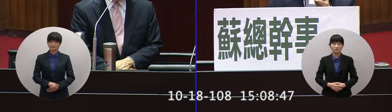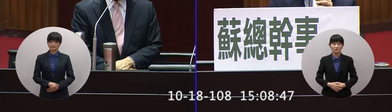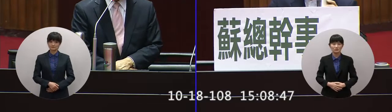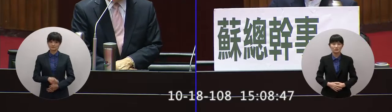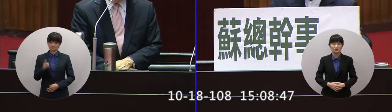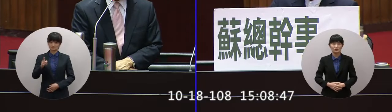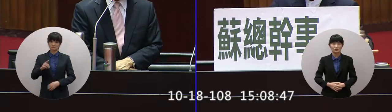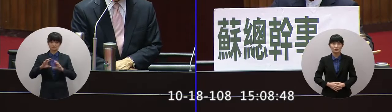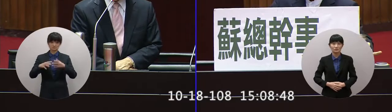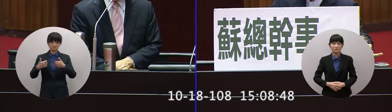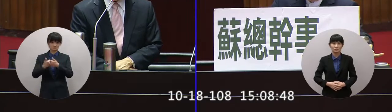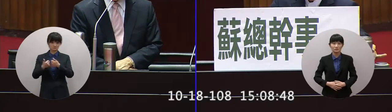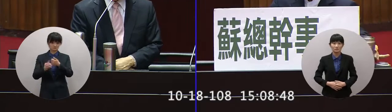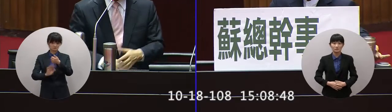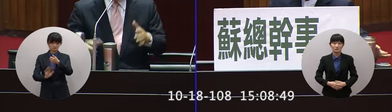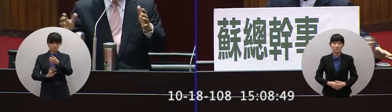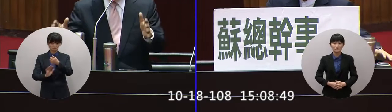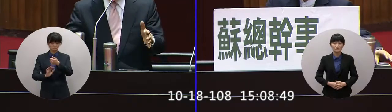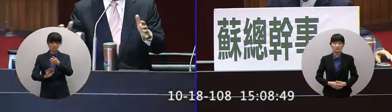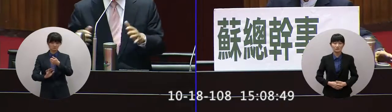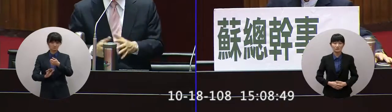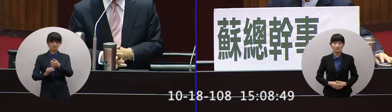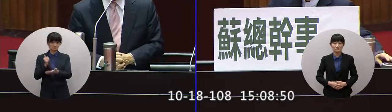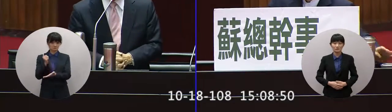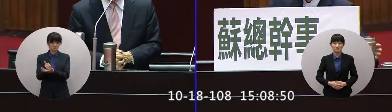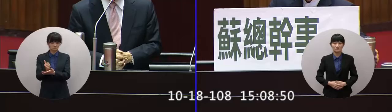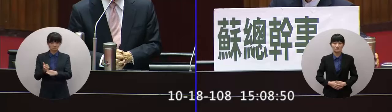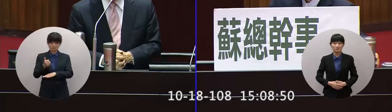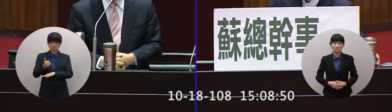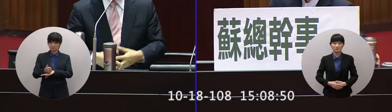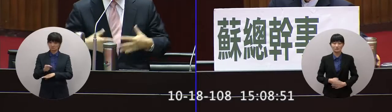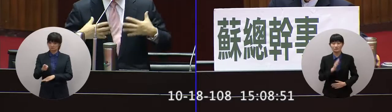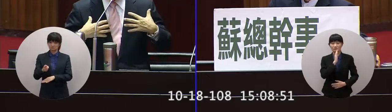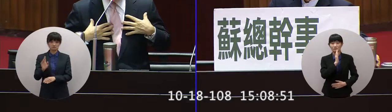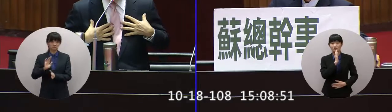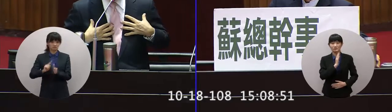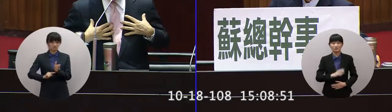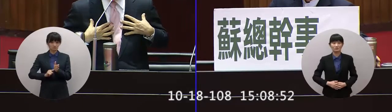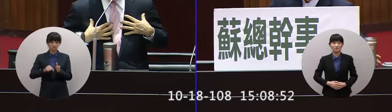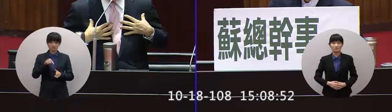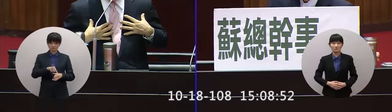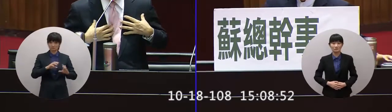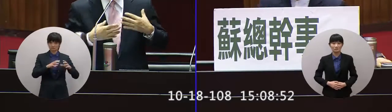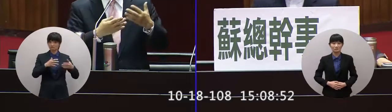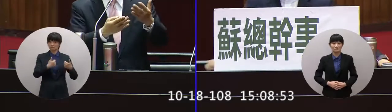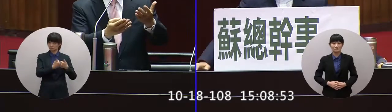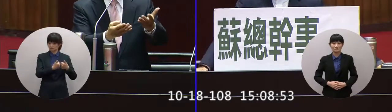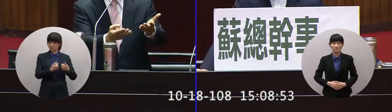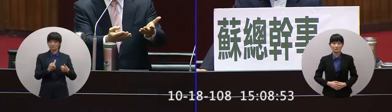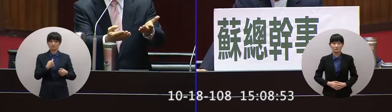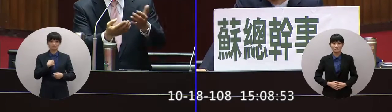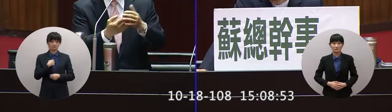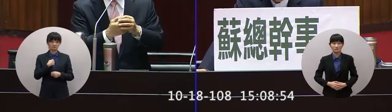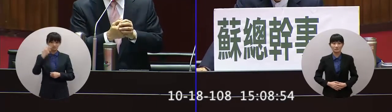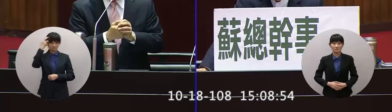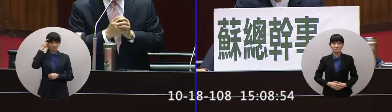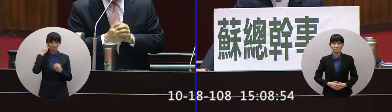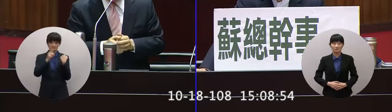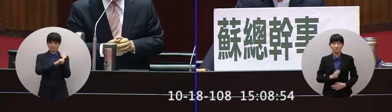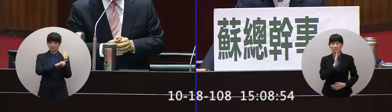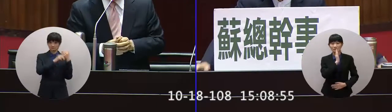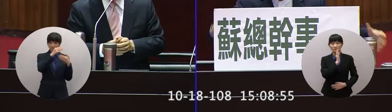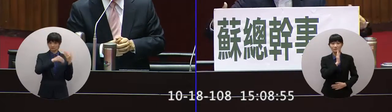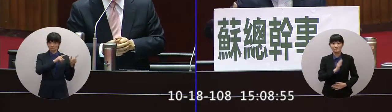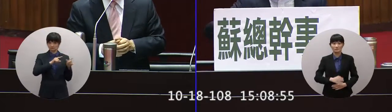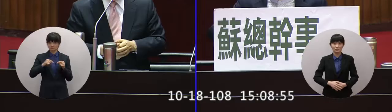會議員是很不簡單這是國會電堂我是依據憲法來回答立法委員